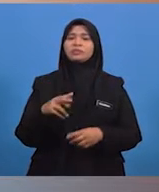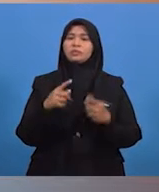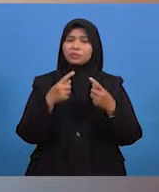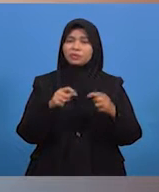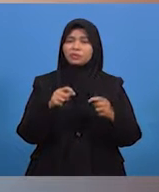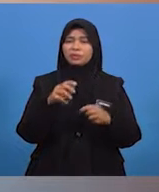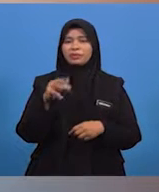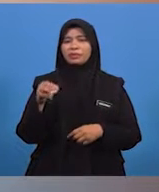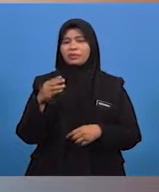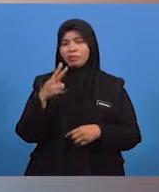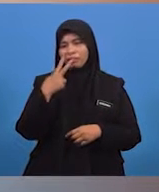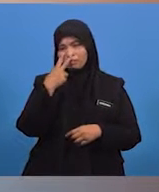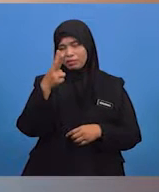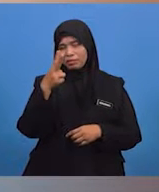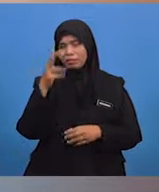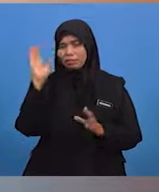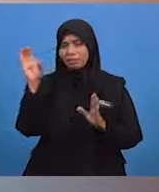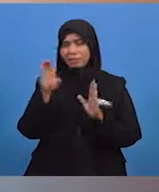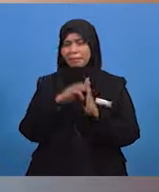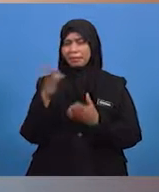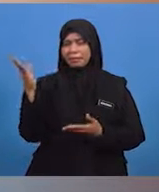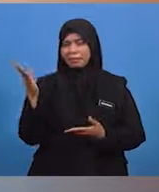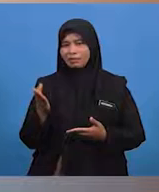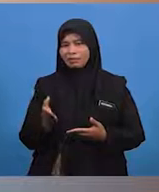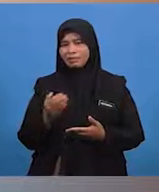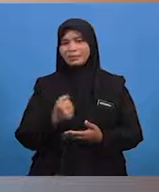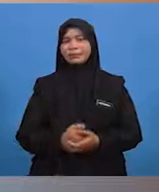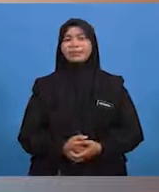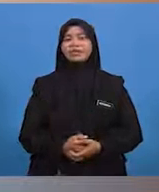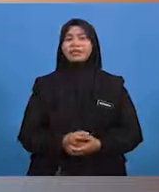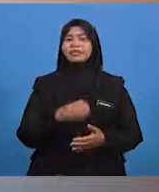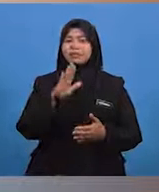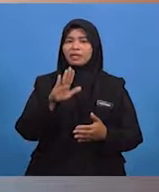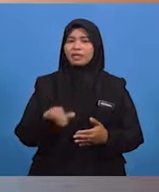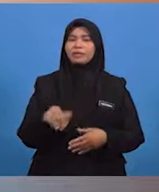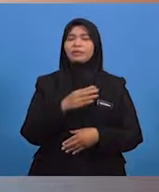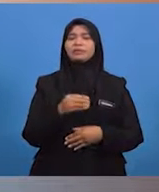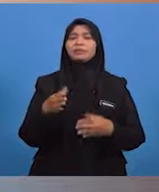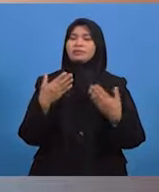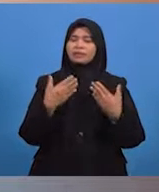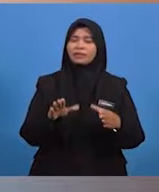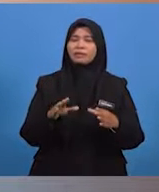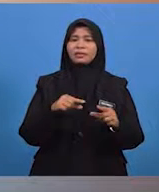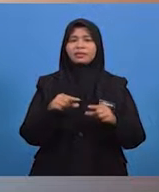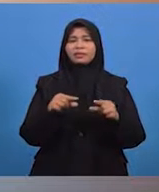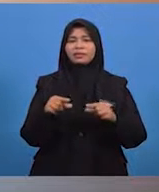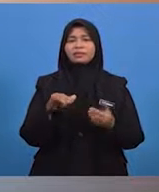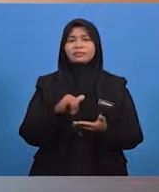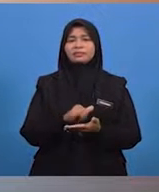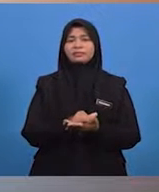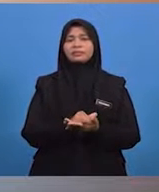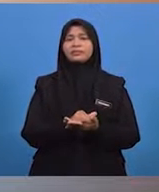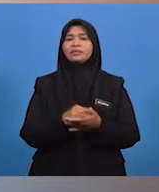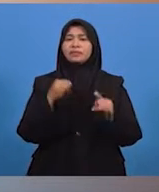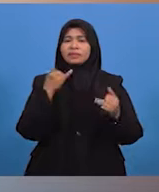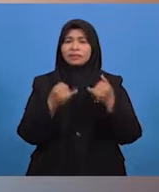gambar yang menunjukkan keadaan sebelum dan selepas kejadian gerakan jisim. Jika murid